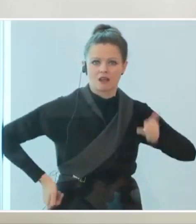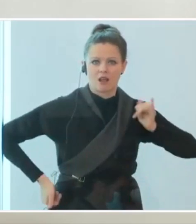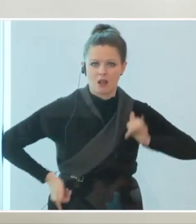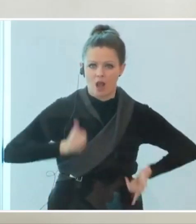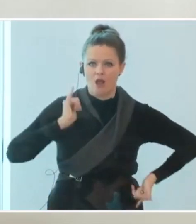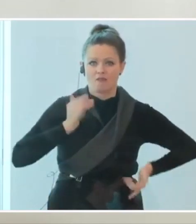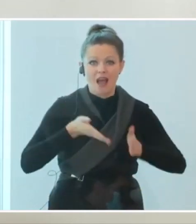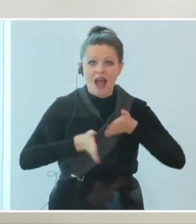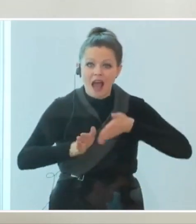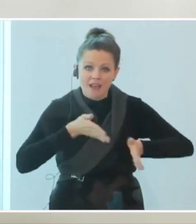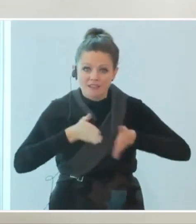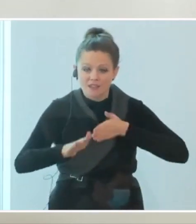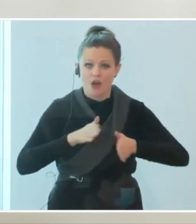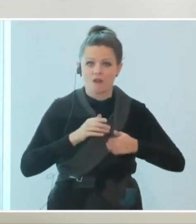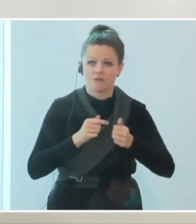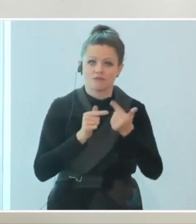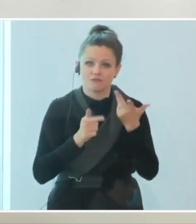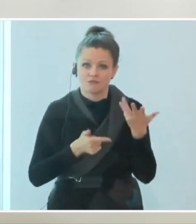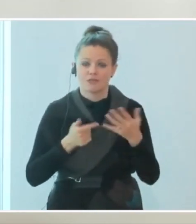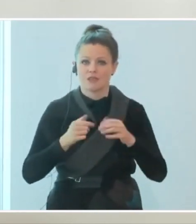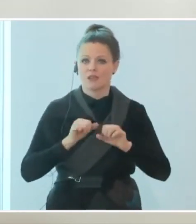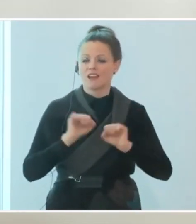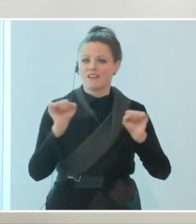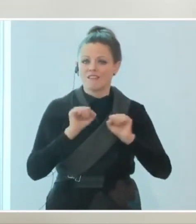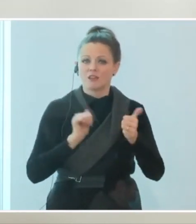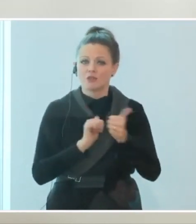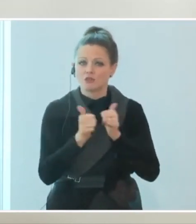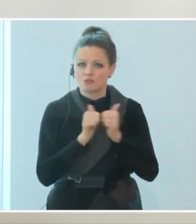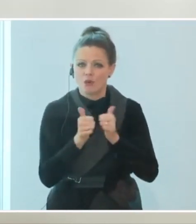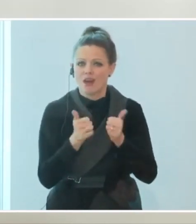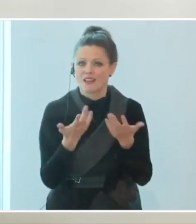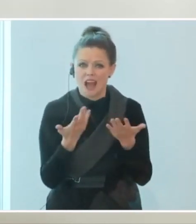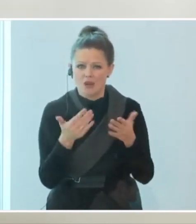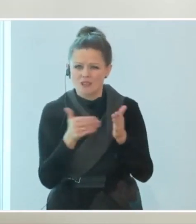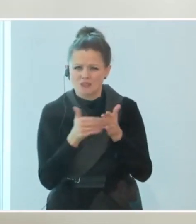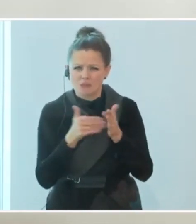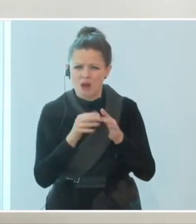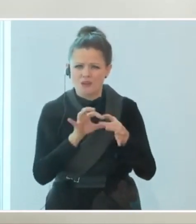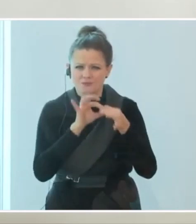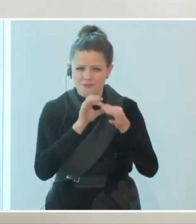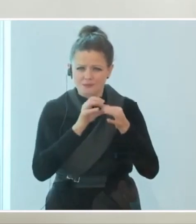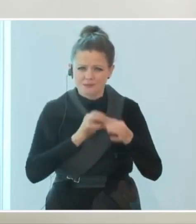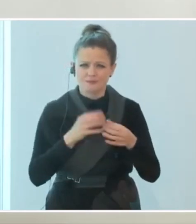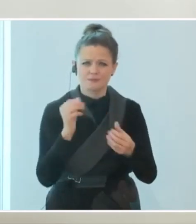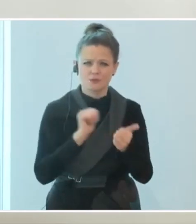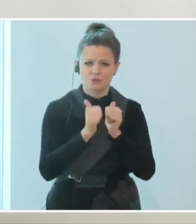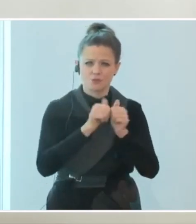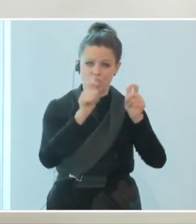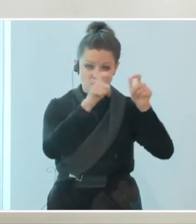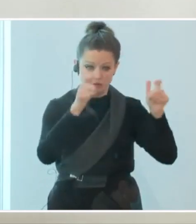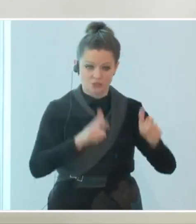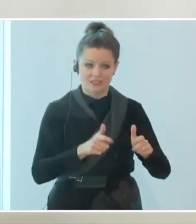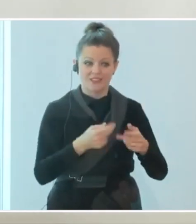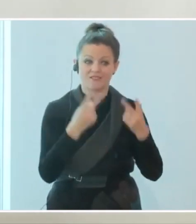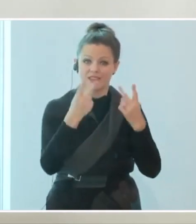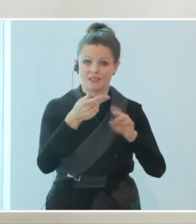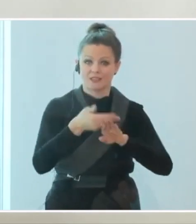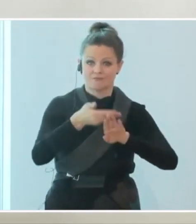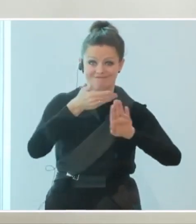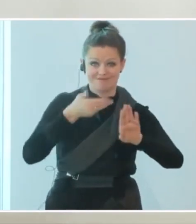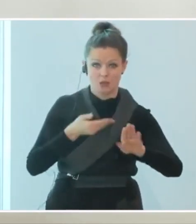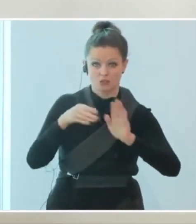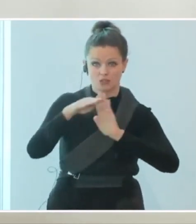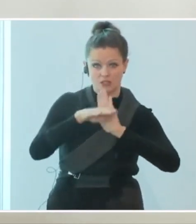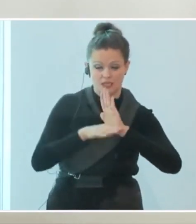Wintersport sich vorstellen kann, überall auch, wo man Sportstätten braucht, ist es auch so und mit Abstandsregeln und